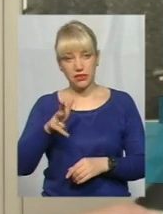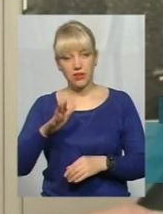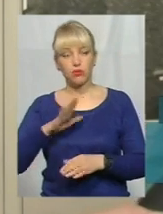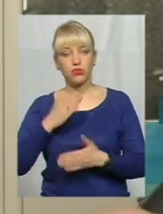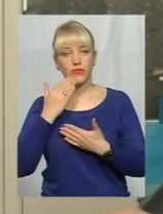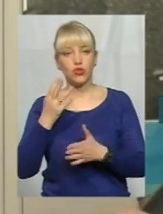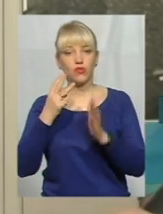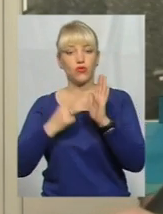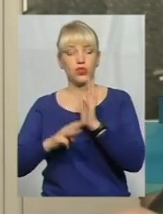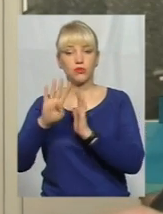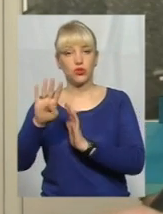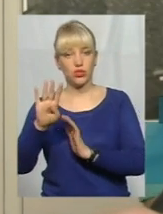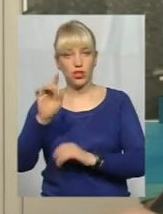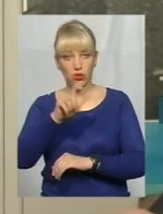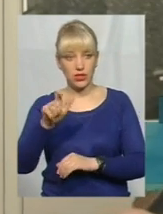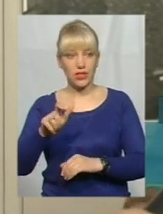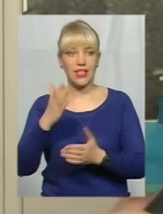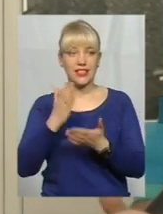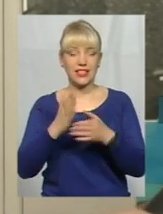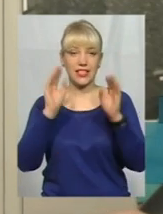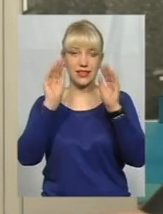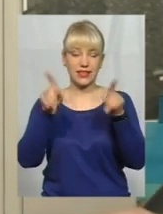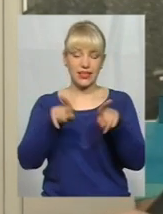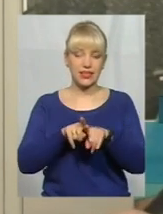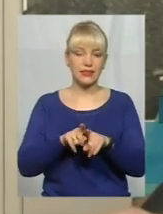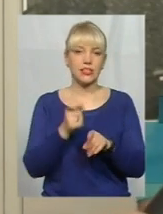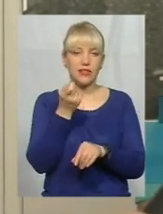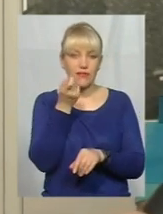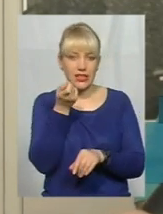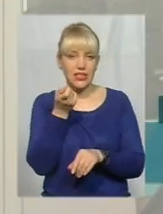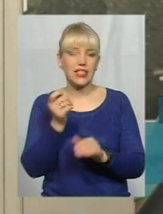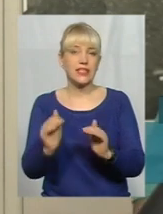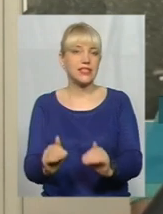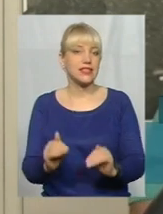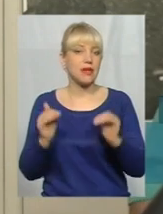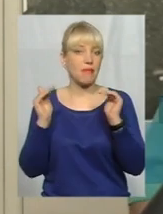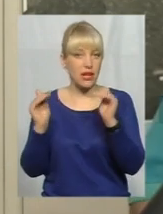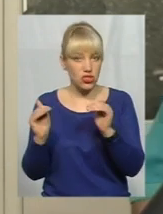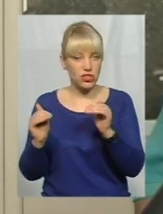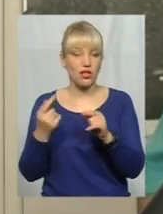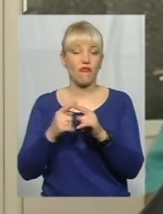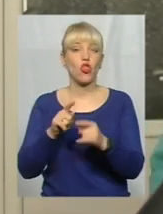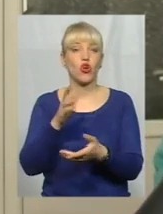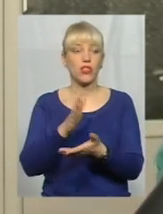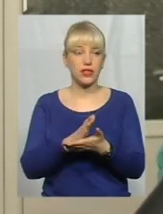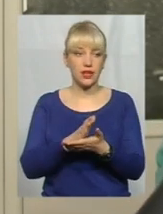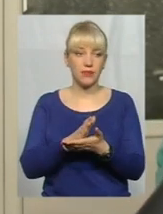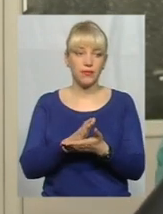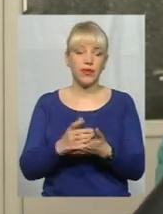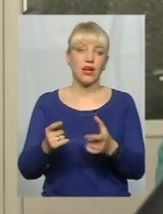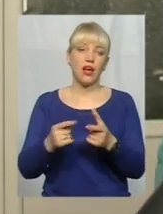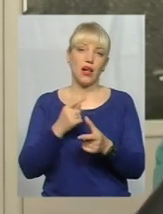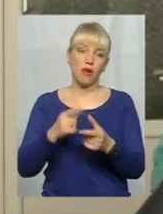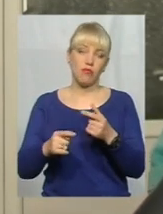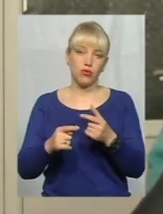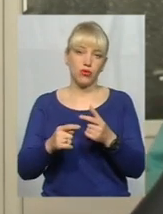чоловіка. Тобто є статистка невеликого збільшення, але воно є. Визначається або робіолог, або